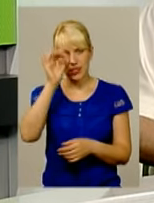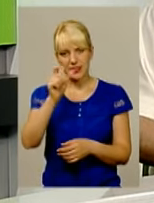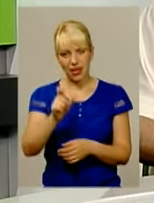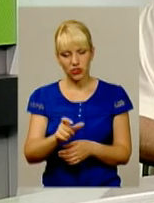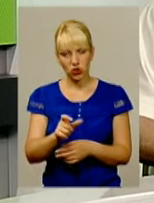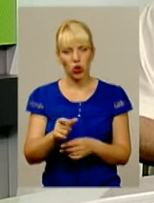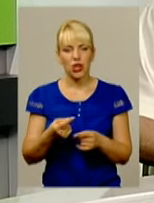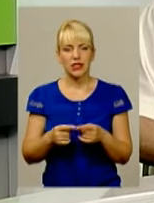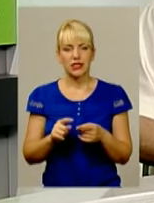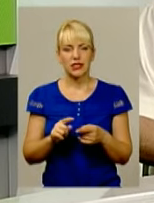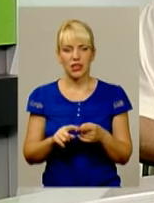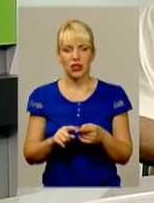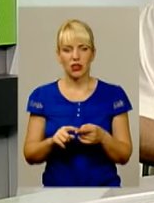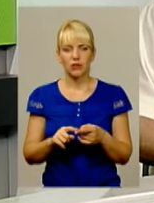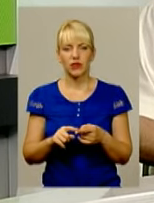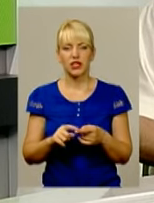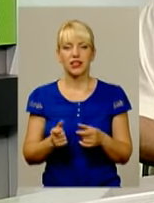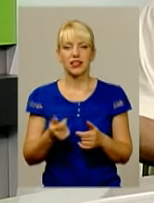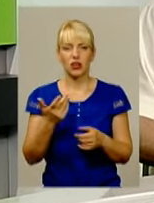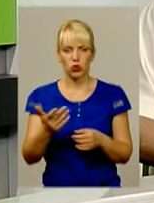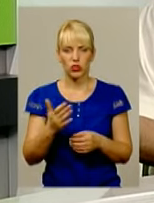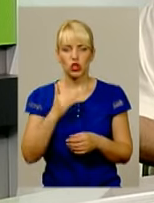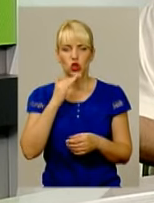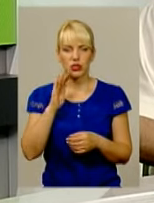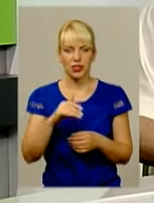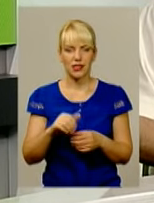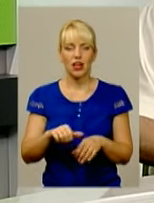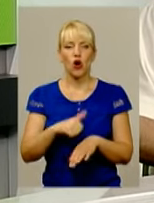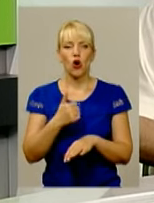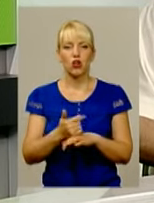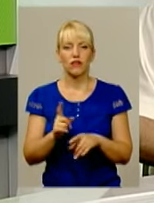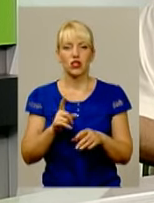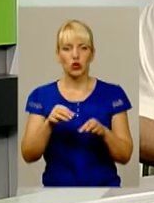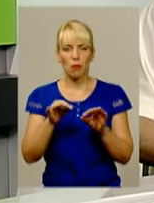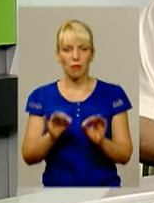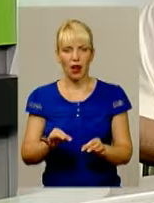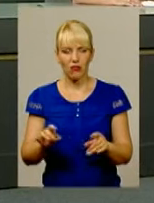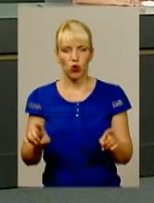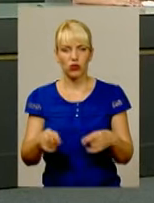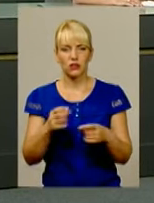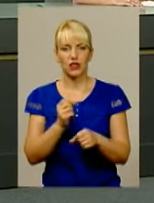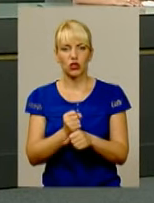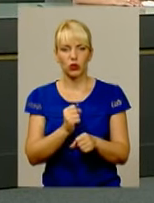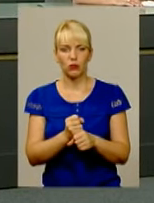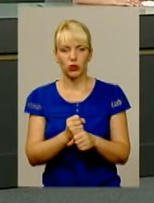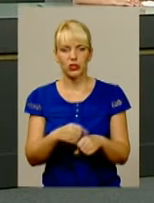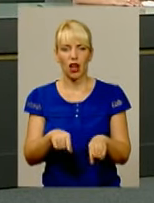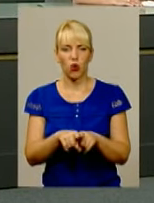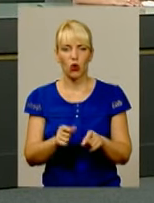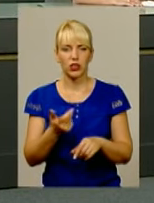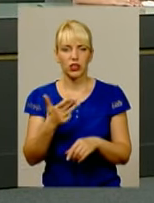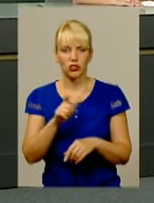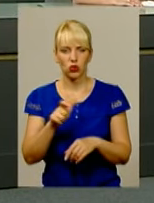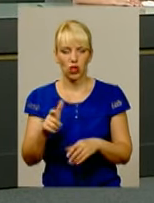що цієї кількості, можливо, і достатньо. Саме головне – це правильно організувати роботу навіть такою кількістю. Тому, якщо Міністерство внутрішній справ